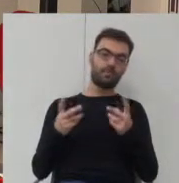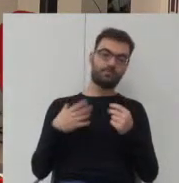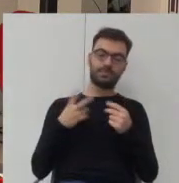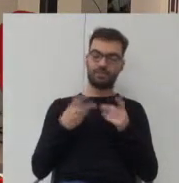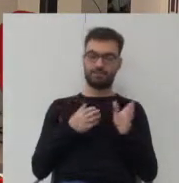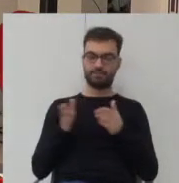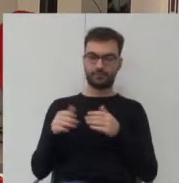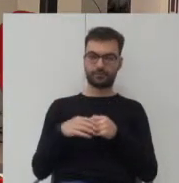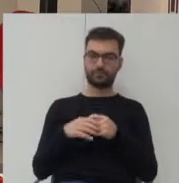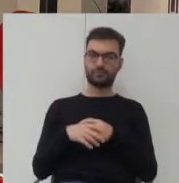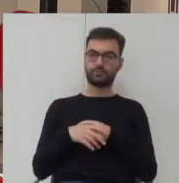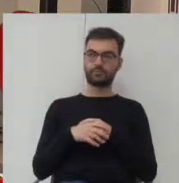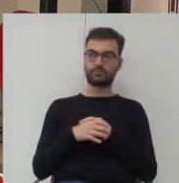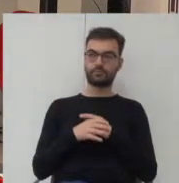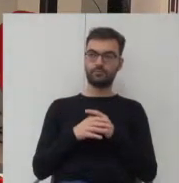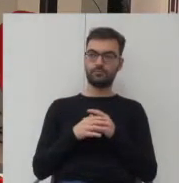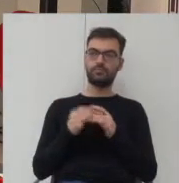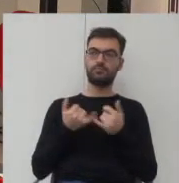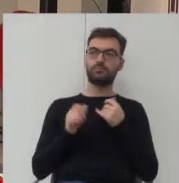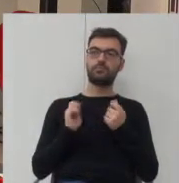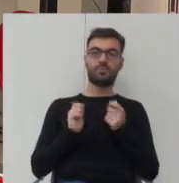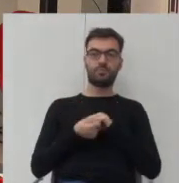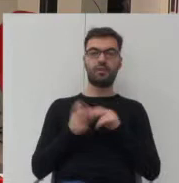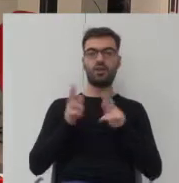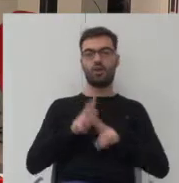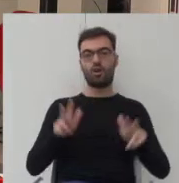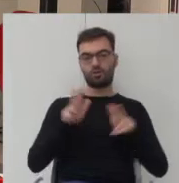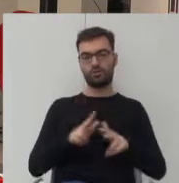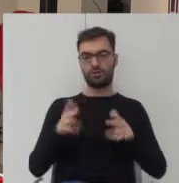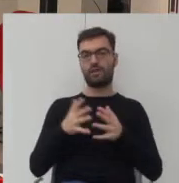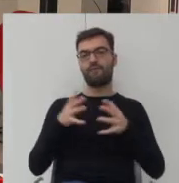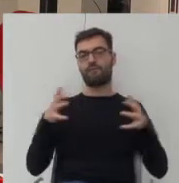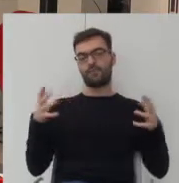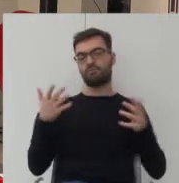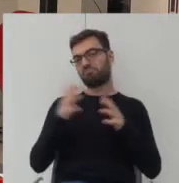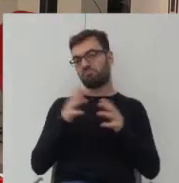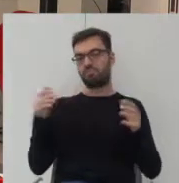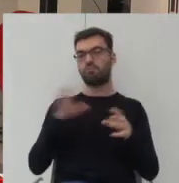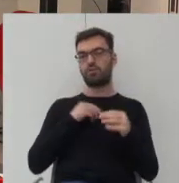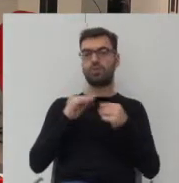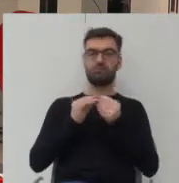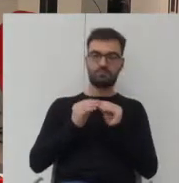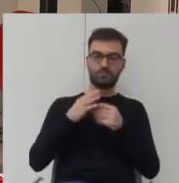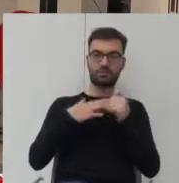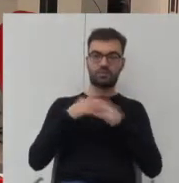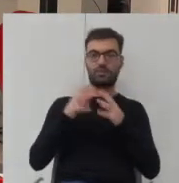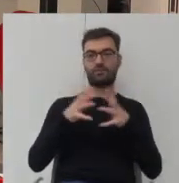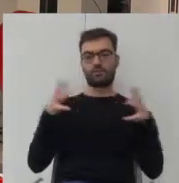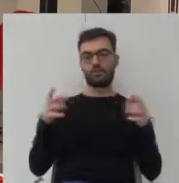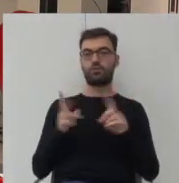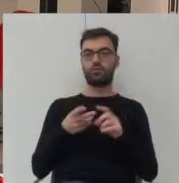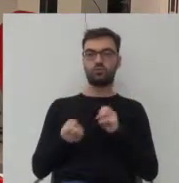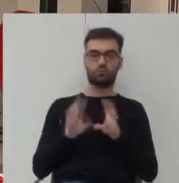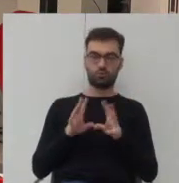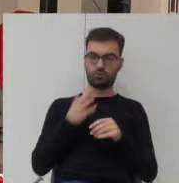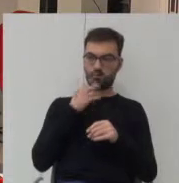sposoby czyli przy zmianie rodziny wielkości rodziny możemy te budynki rozbudowywać a ten drugi sposób